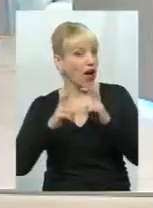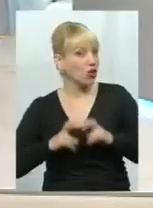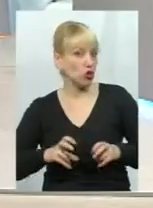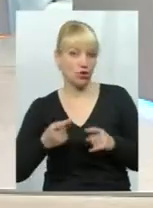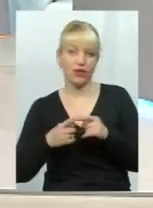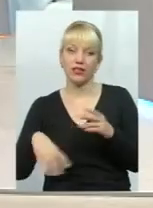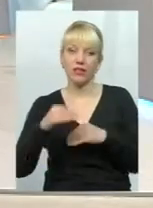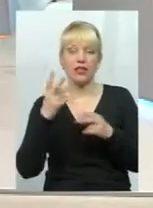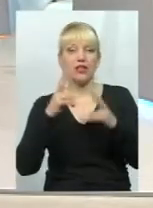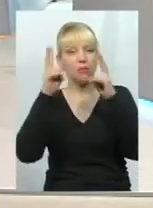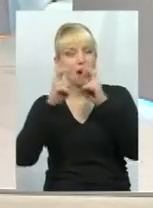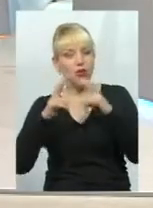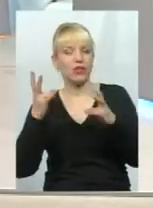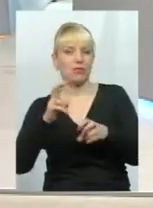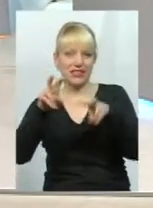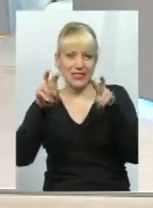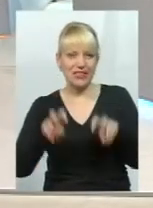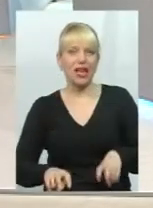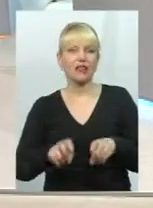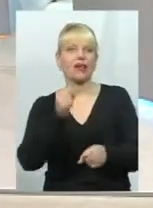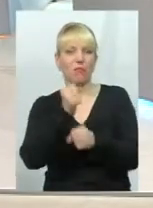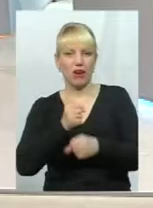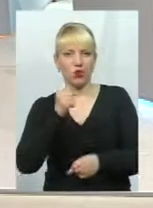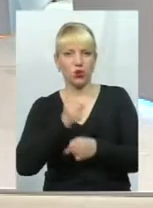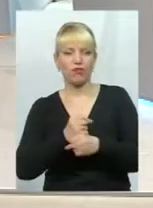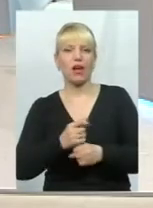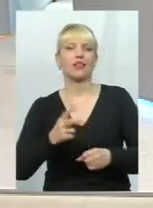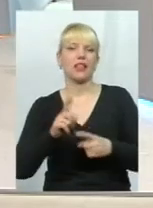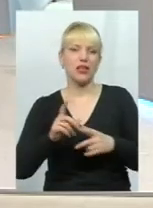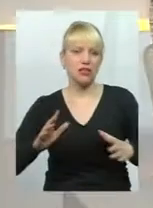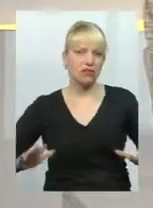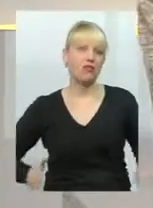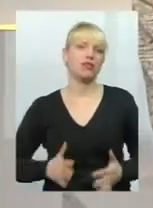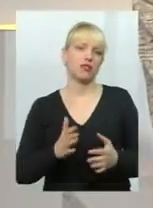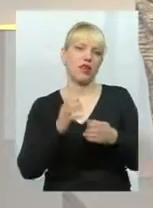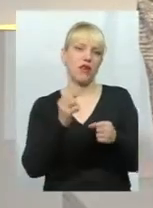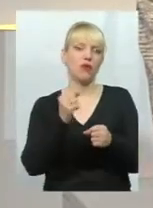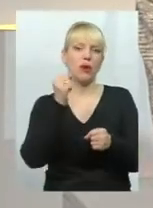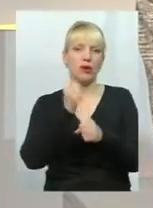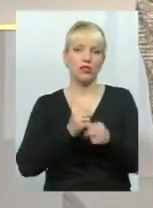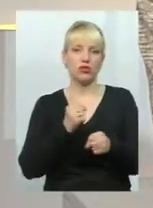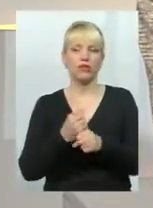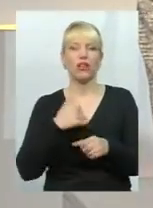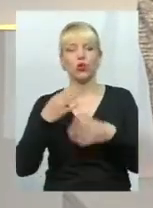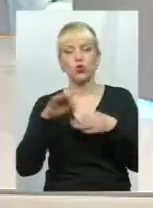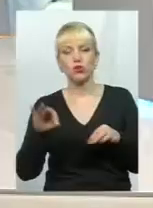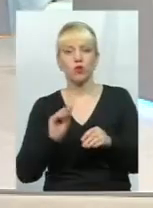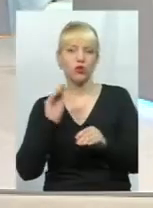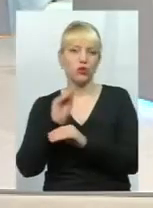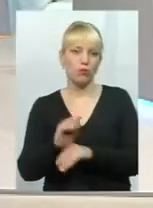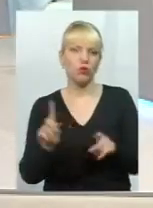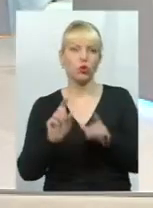все потрібно сідати і працювати, натхненно працювати. Дозвольте доповнити щодо